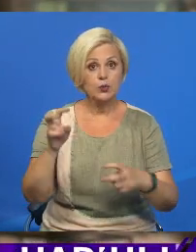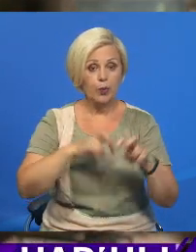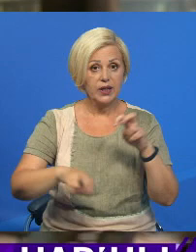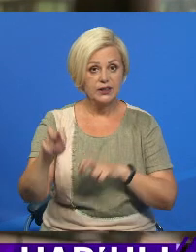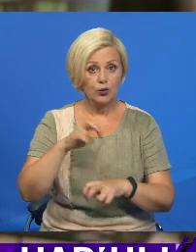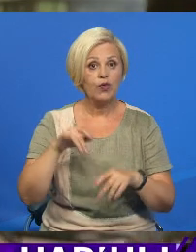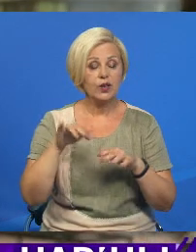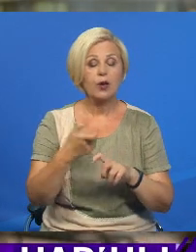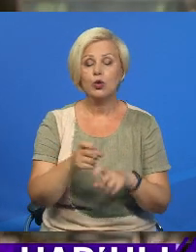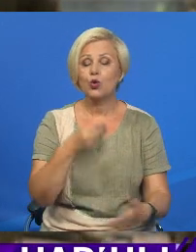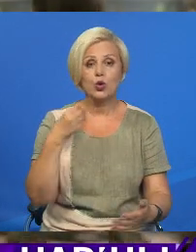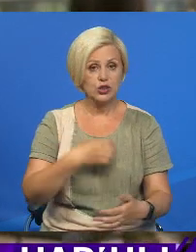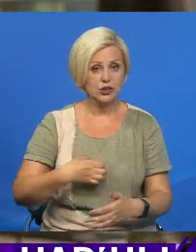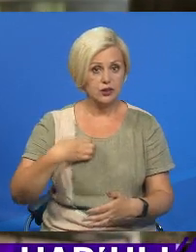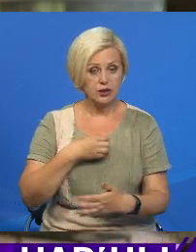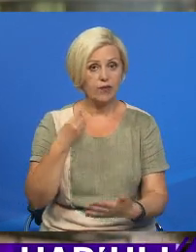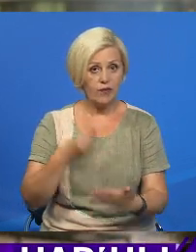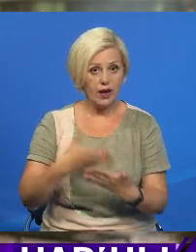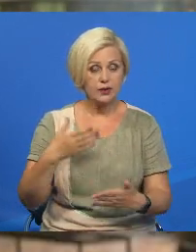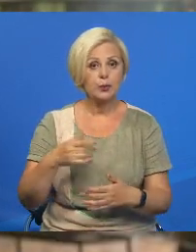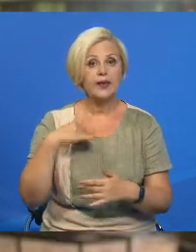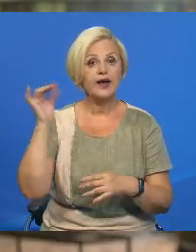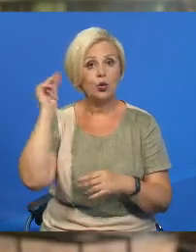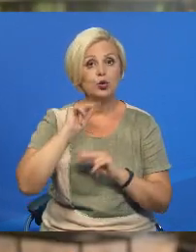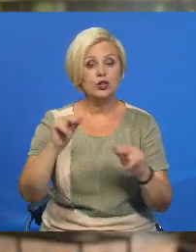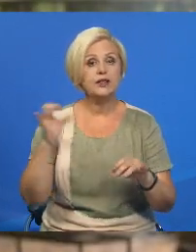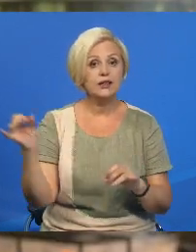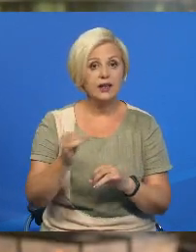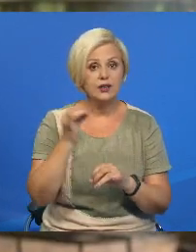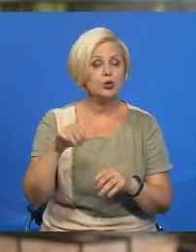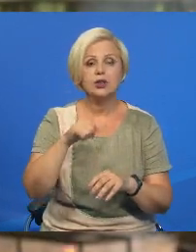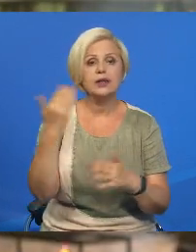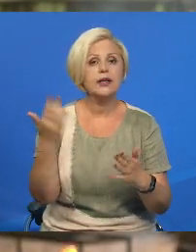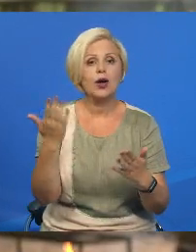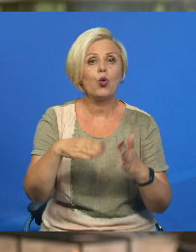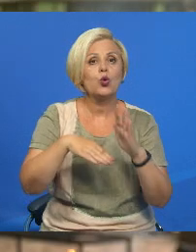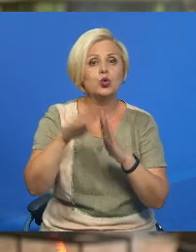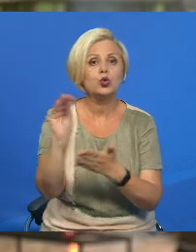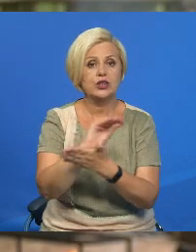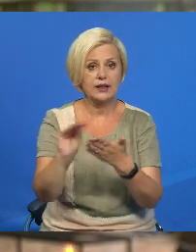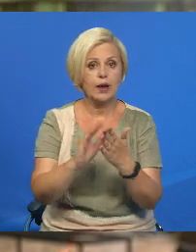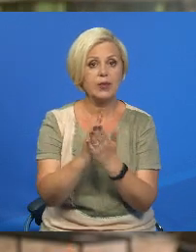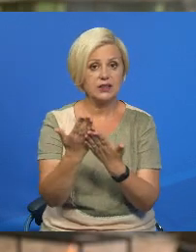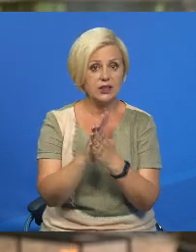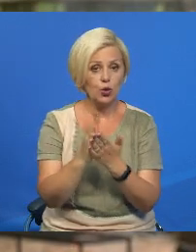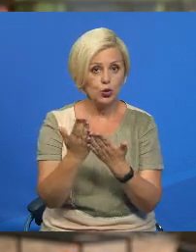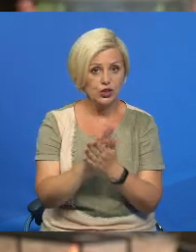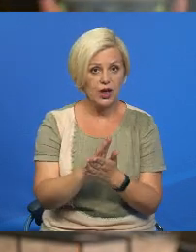учитель истории, прекрасно понимаю, что никакой, даже самый лучший учебник, написанными самыми монаститами,